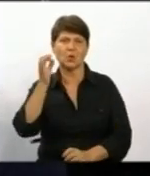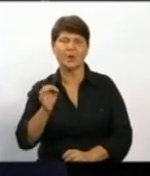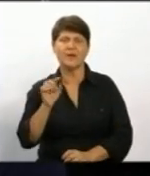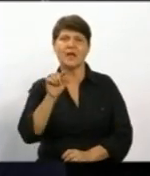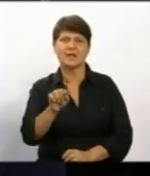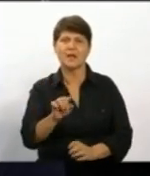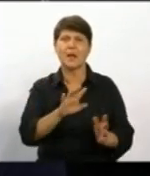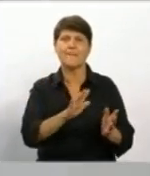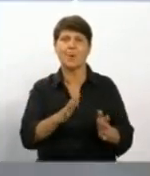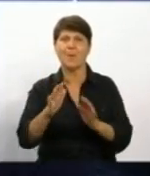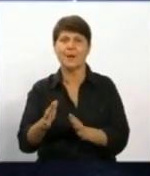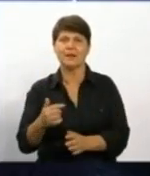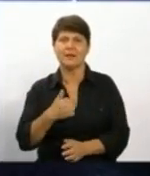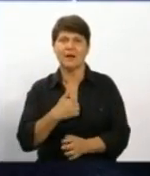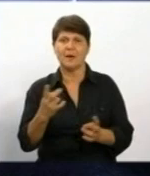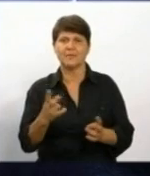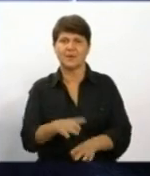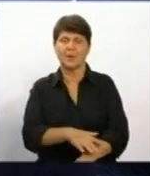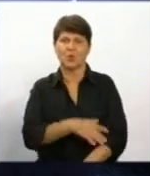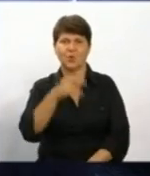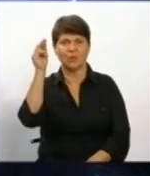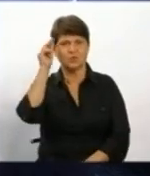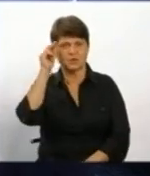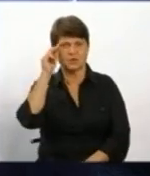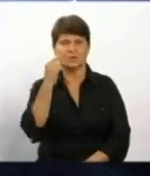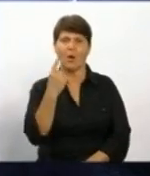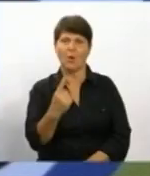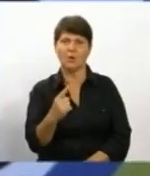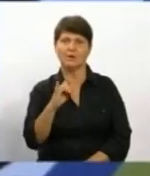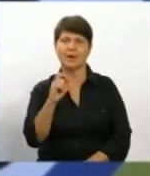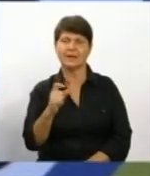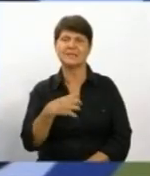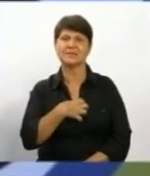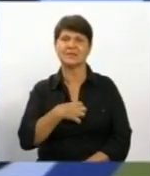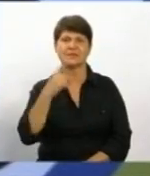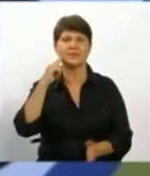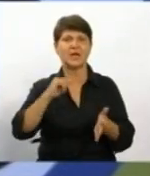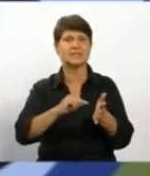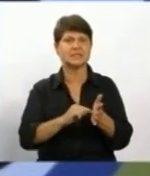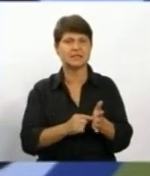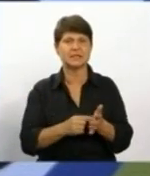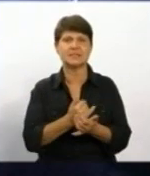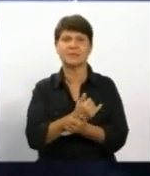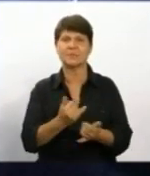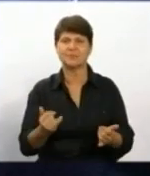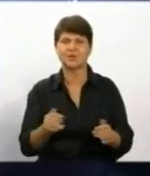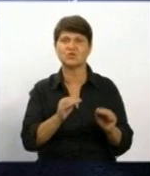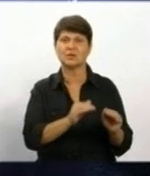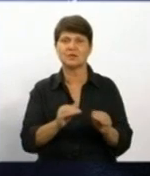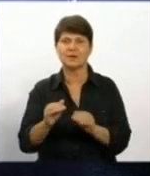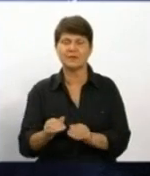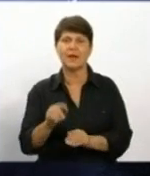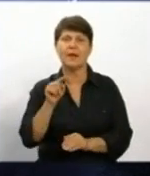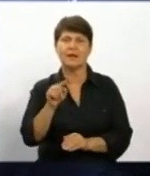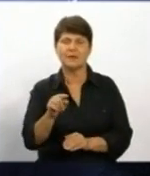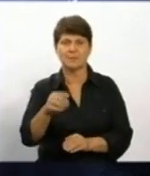нам треба ще дуже довго вчитися. Одна із таких важливих цілей – забезпечити дітей тими сучасними